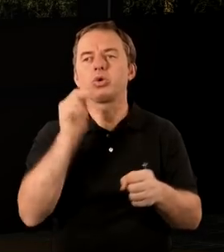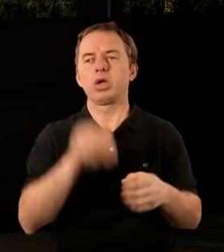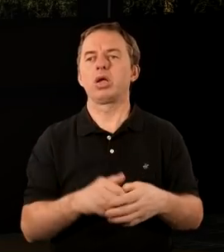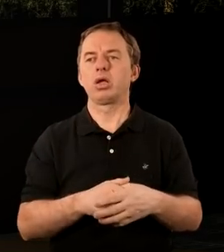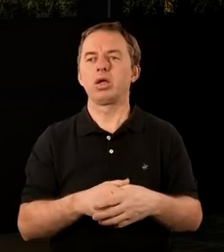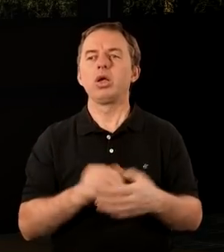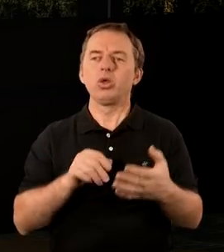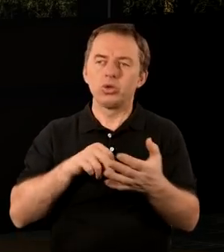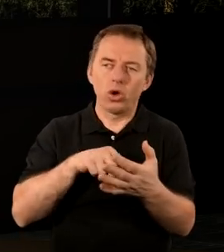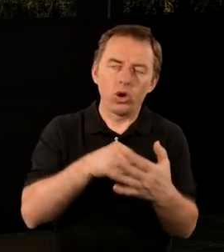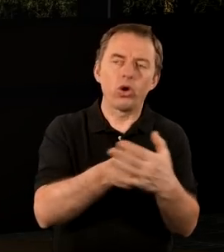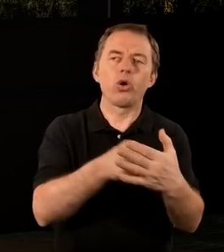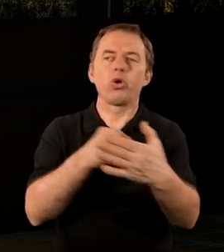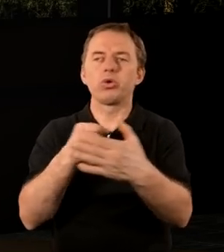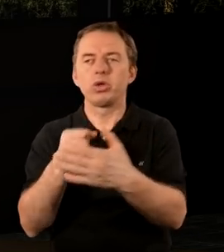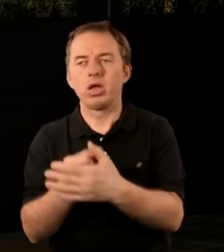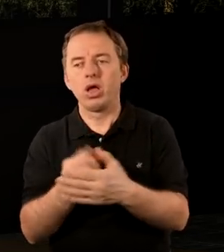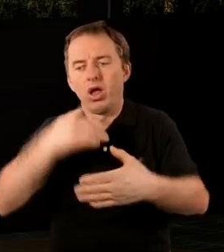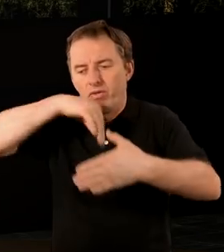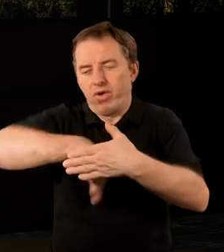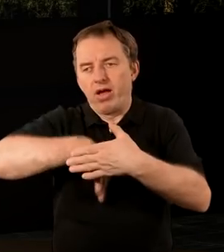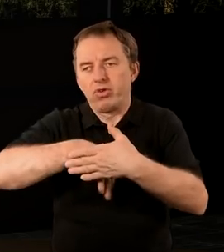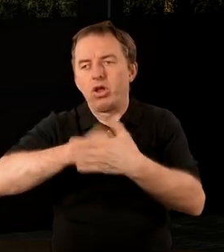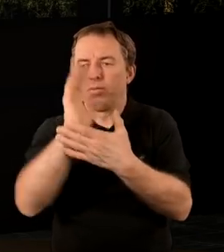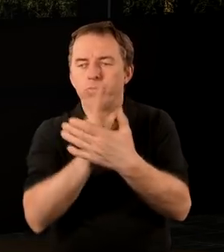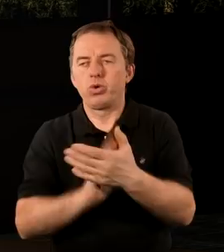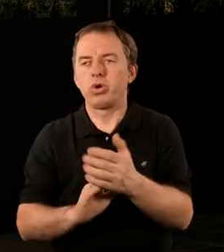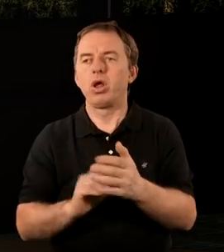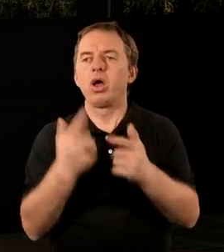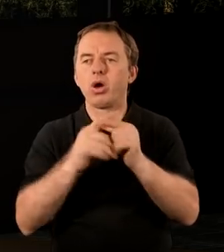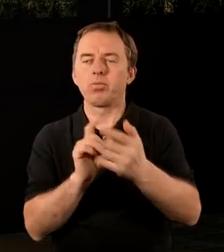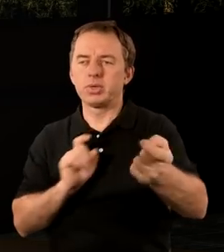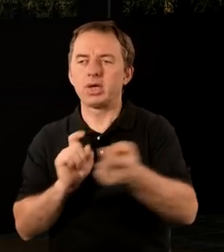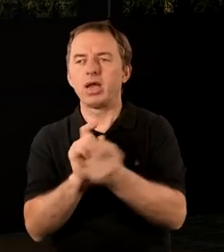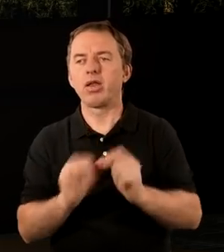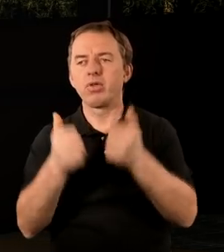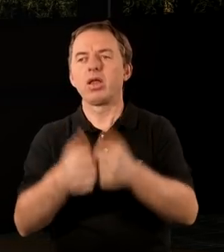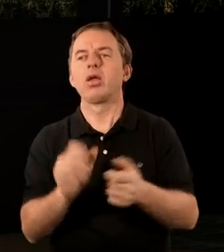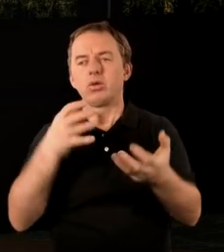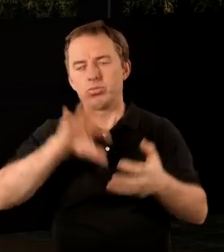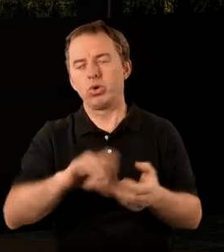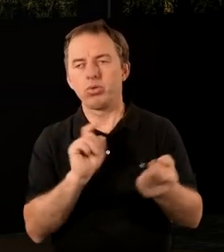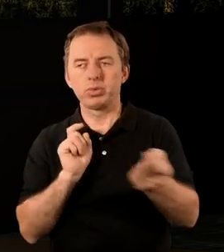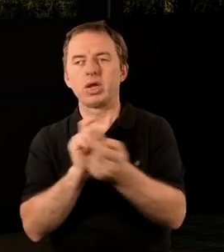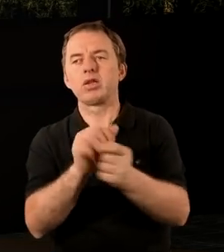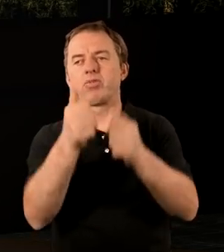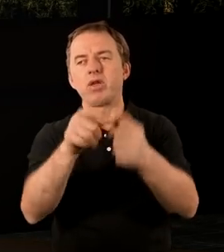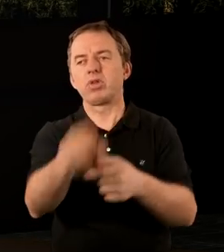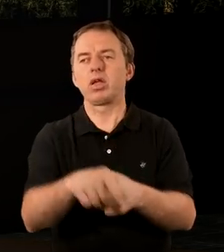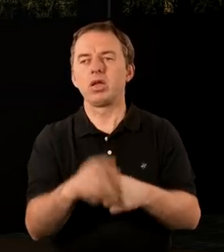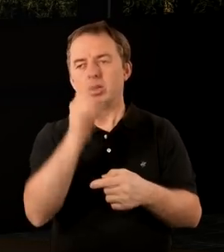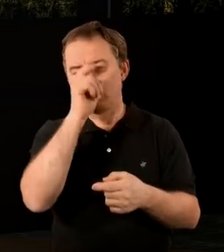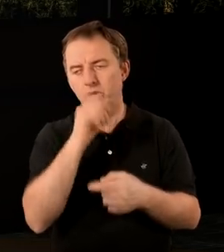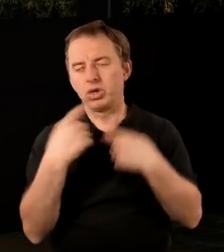docierają i jakby od wewnątrz burzą kościół, przeciwstawia się, ten zbór przeciwstawia się temu,